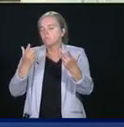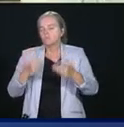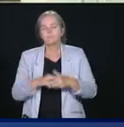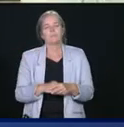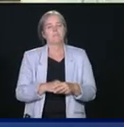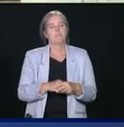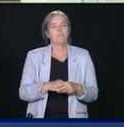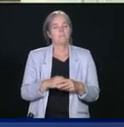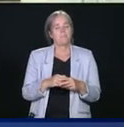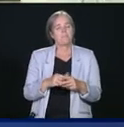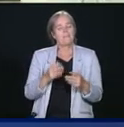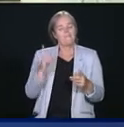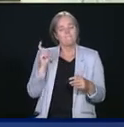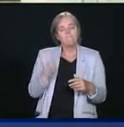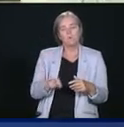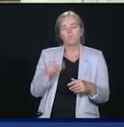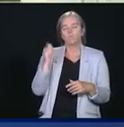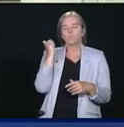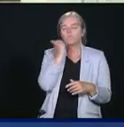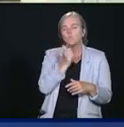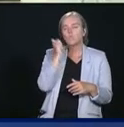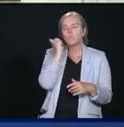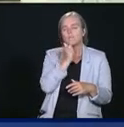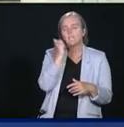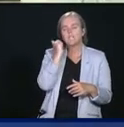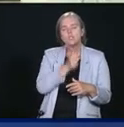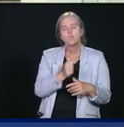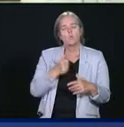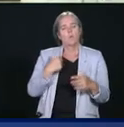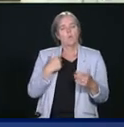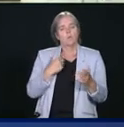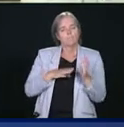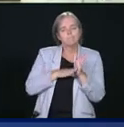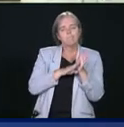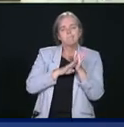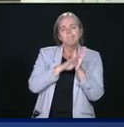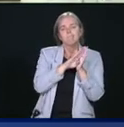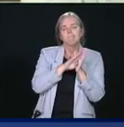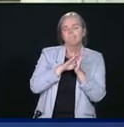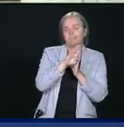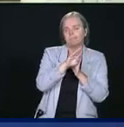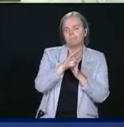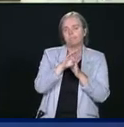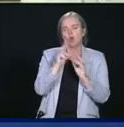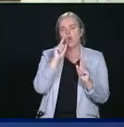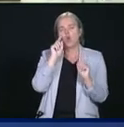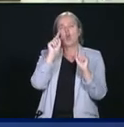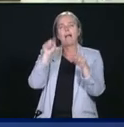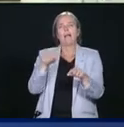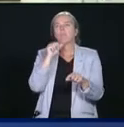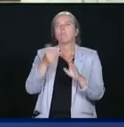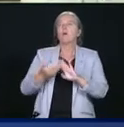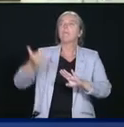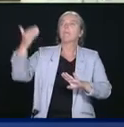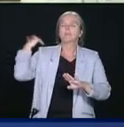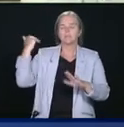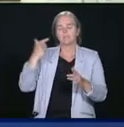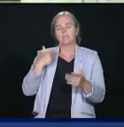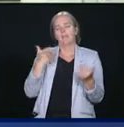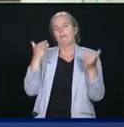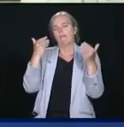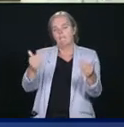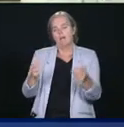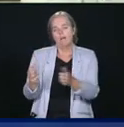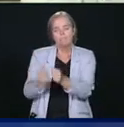à faire plus, chaque jour, peu importe ce qu'on a fait dans le passé. Nous devons travailler ensemble à travers ces épreuves.